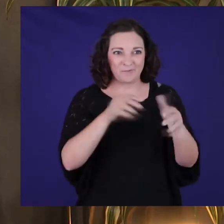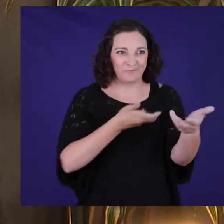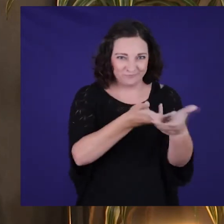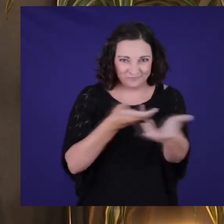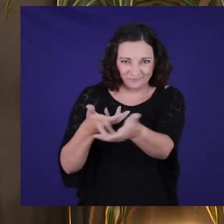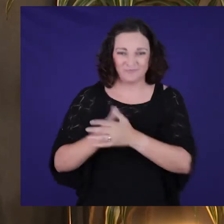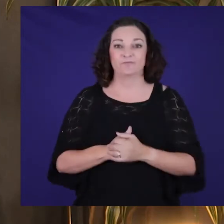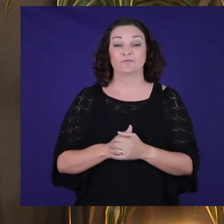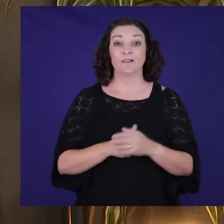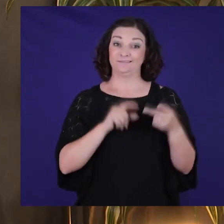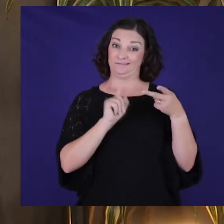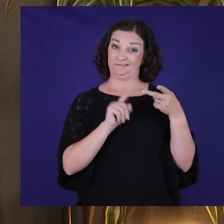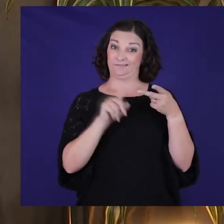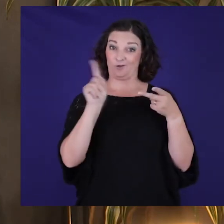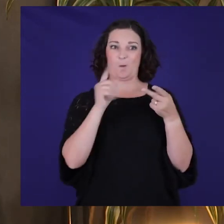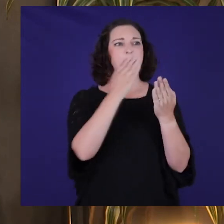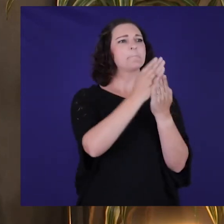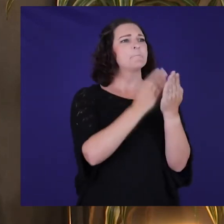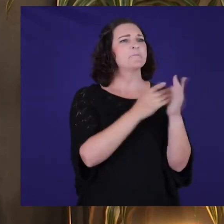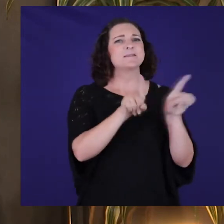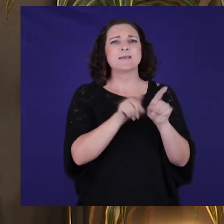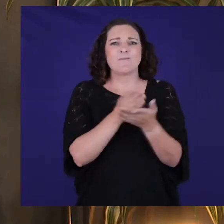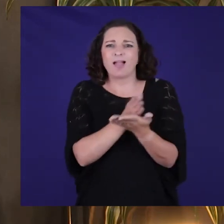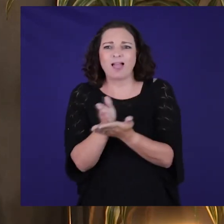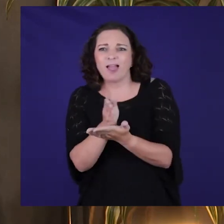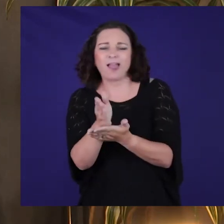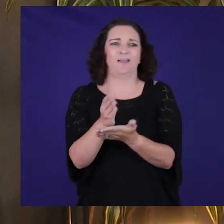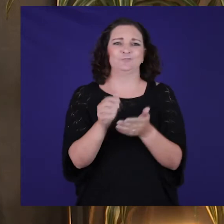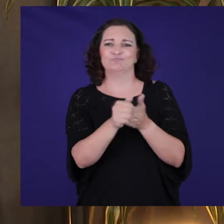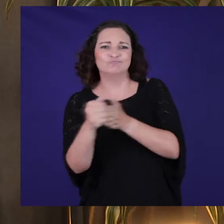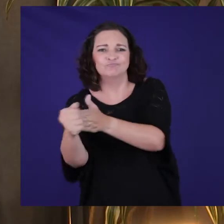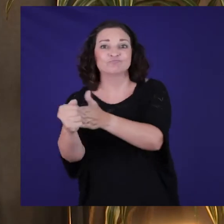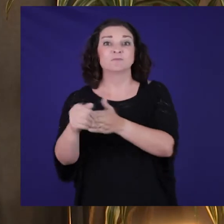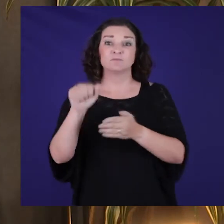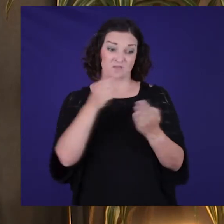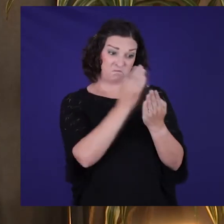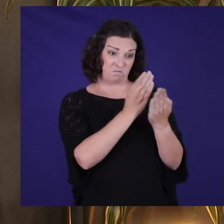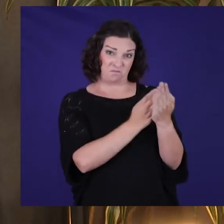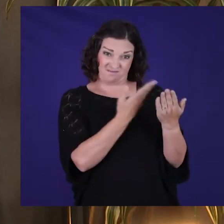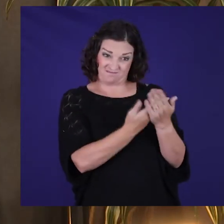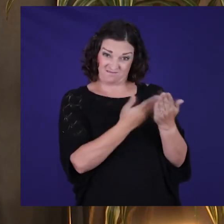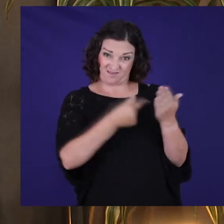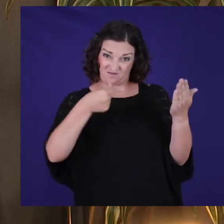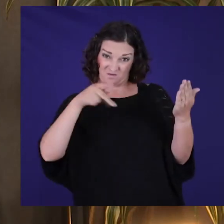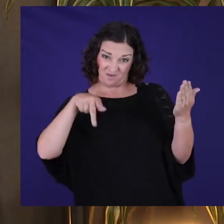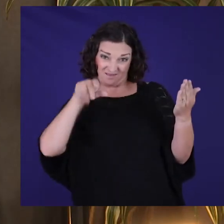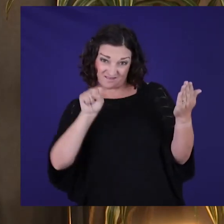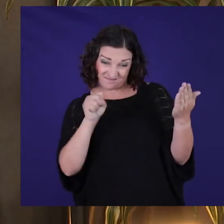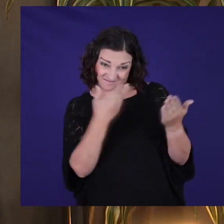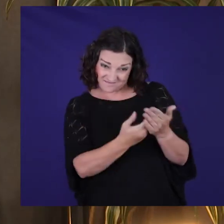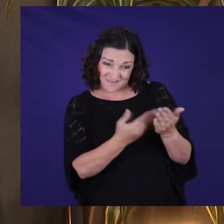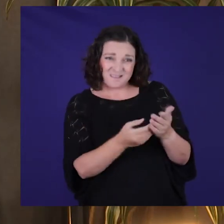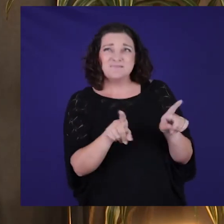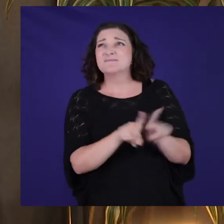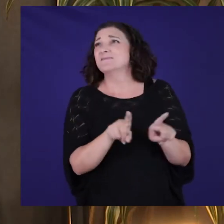tweede plek, maak die bybel jou GPS, jou handleiding. Ja, natuurlijk is die bybel nie een handboek wat vir ons antwoorde op